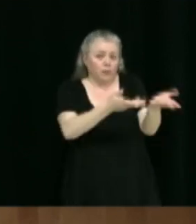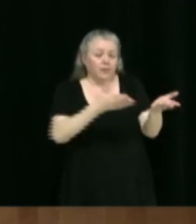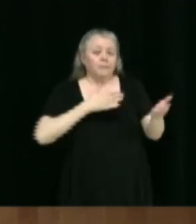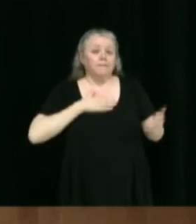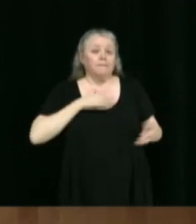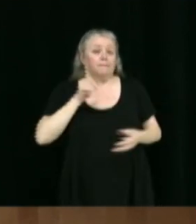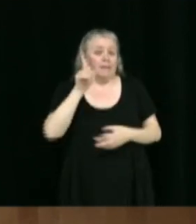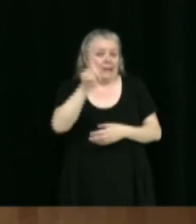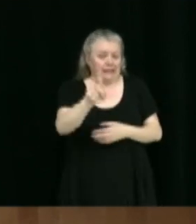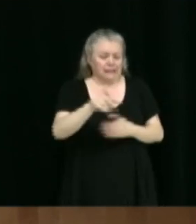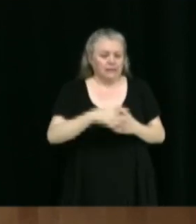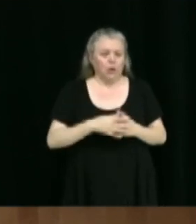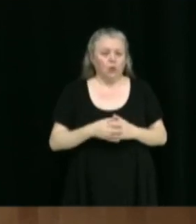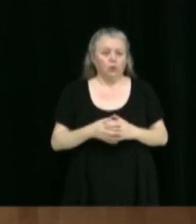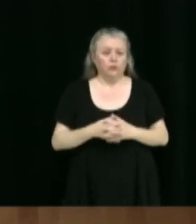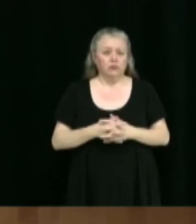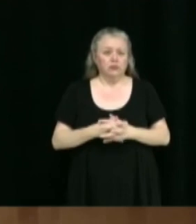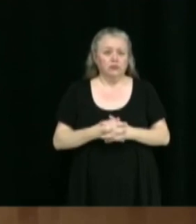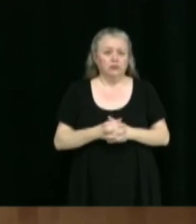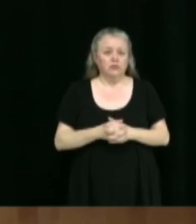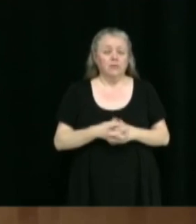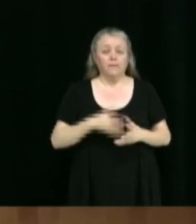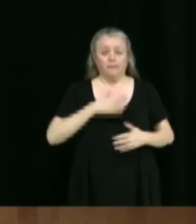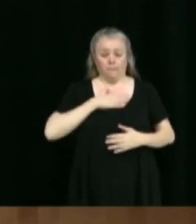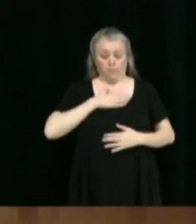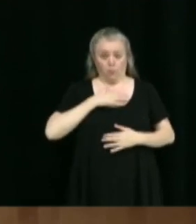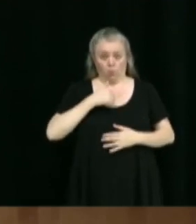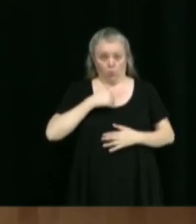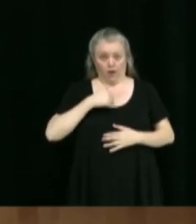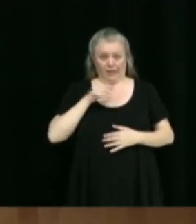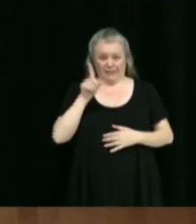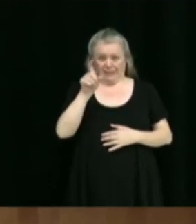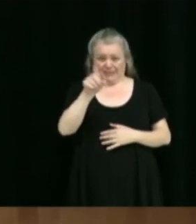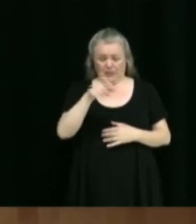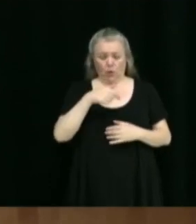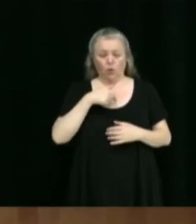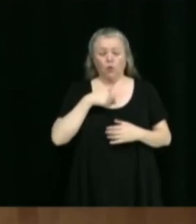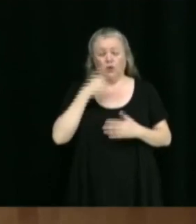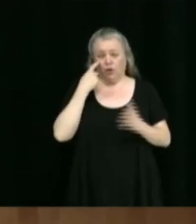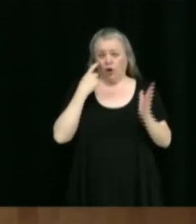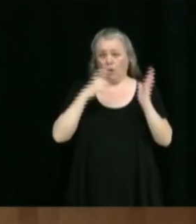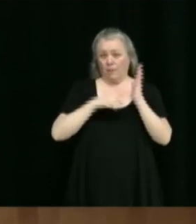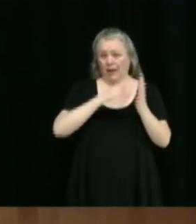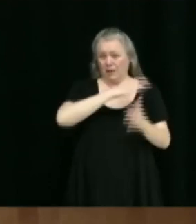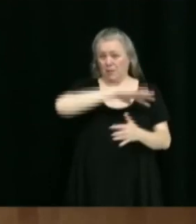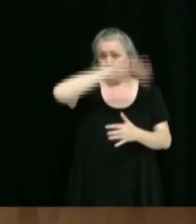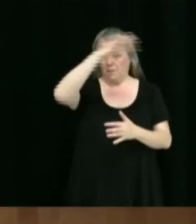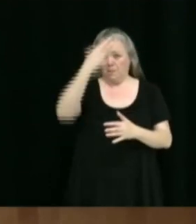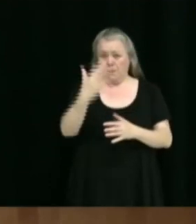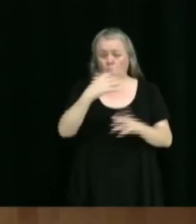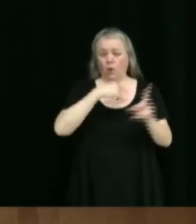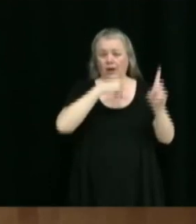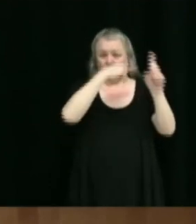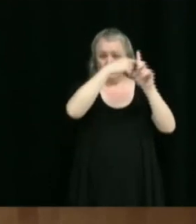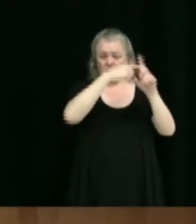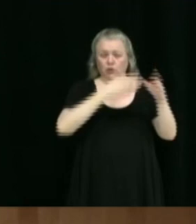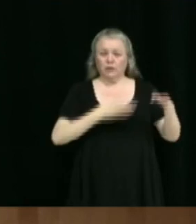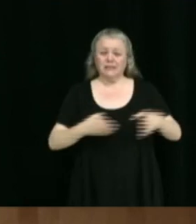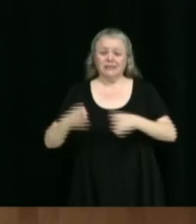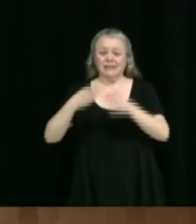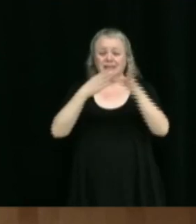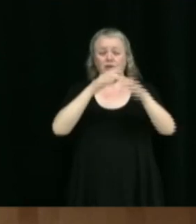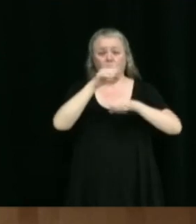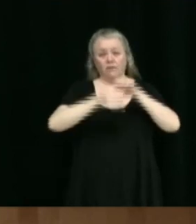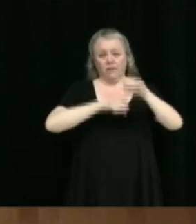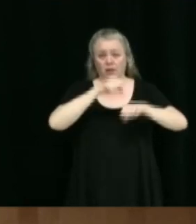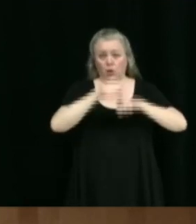c'est, ma question à moi, c'est, nous pouvons remarquer au Mont-Stabasco que les sentiers de vélo ainsi que les sentiers